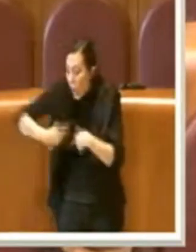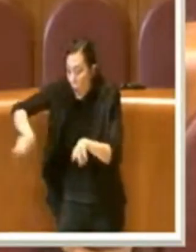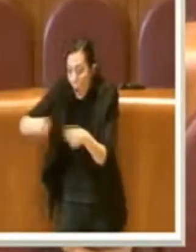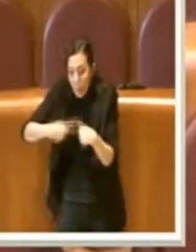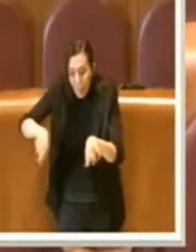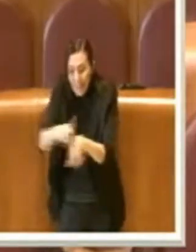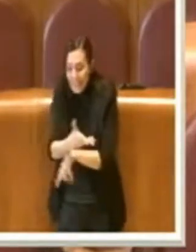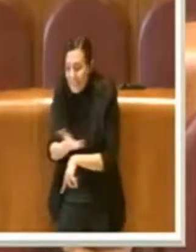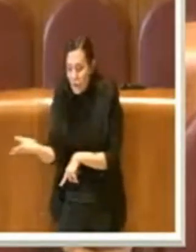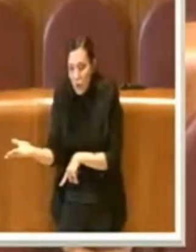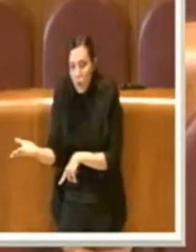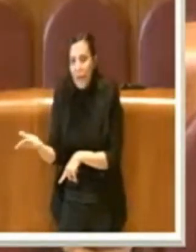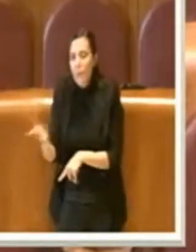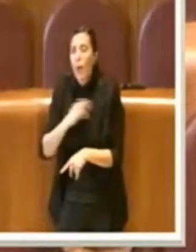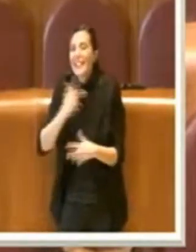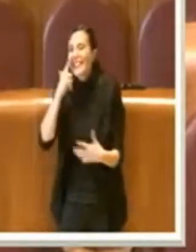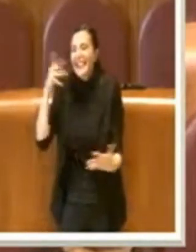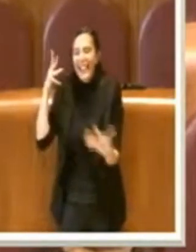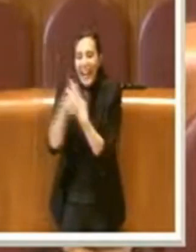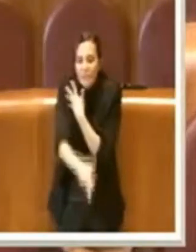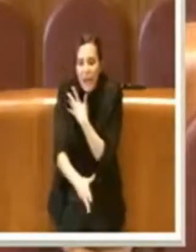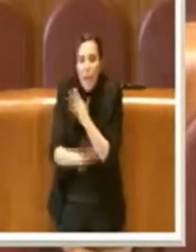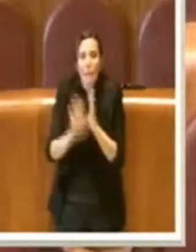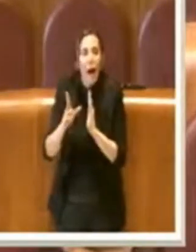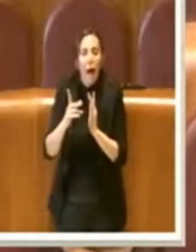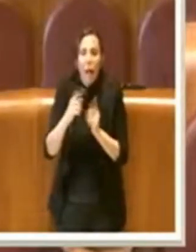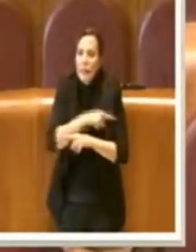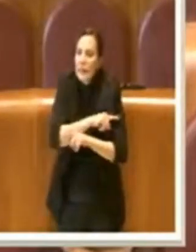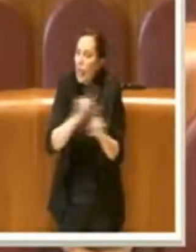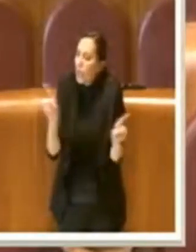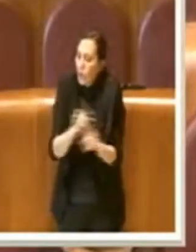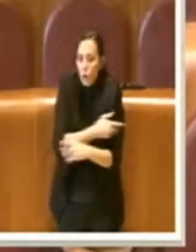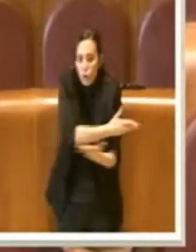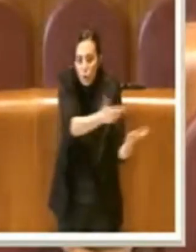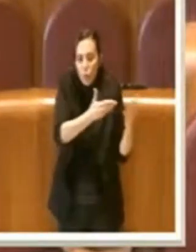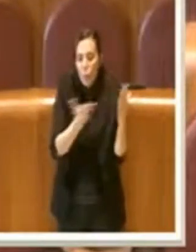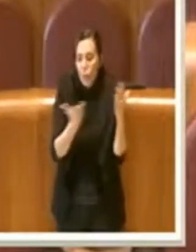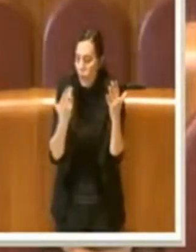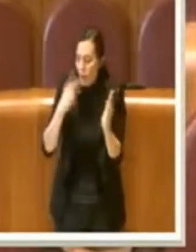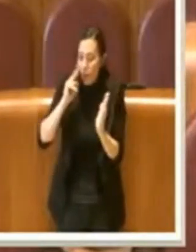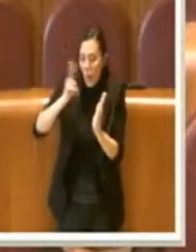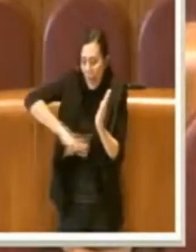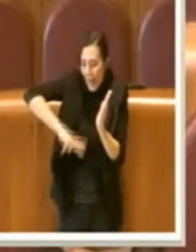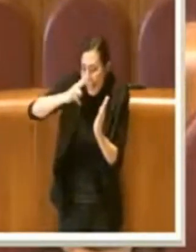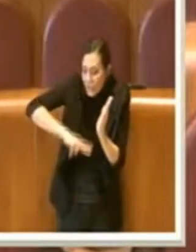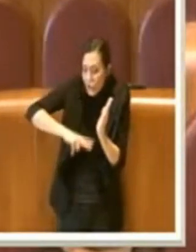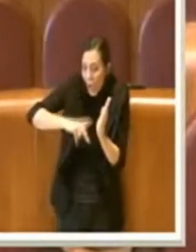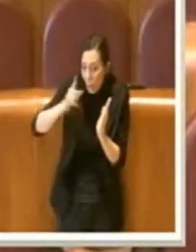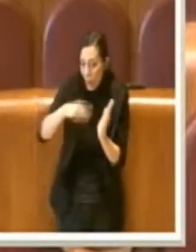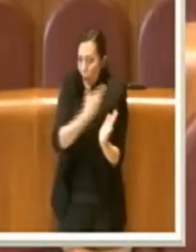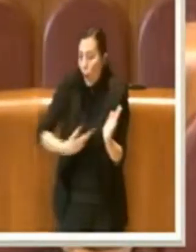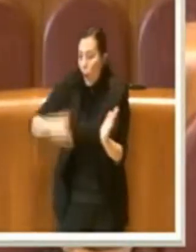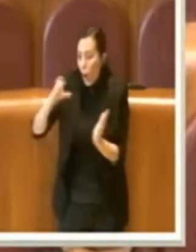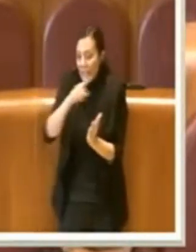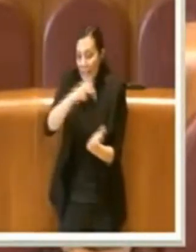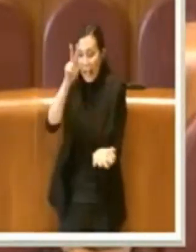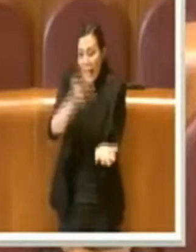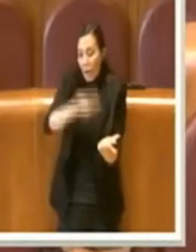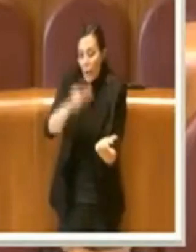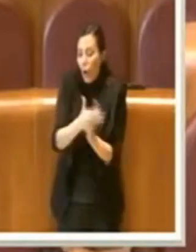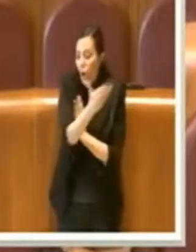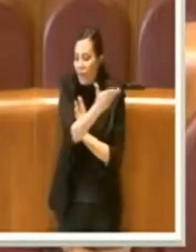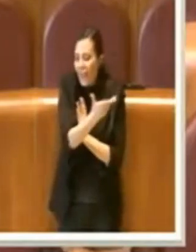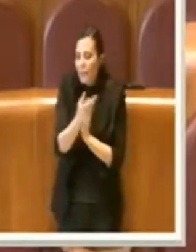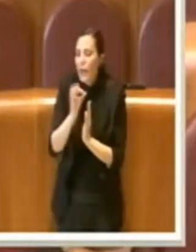evidentemente, anche se tutti amano trasparenza, nessuno legge, neanche il consigliere Corsetti che approva, ma dove c'è scritto,